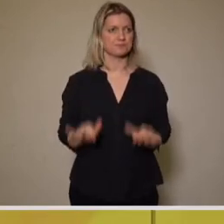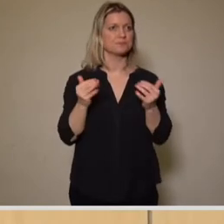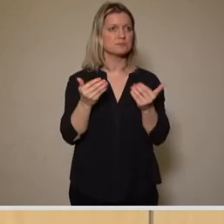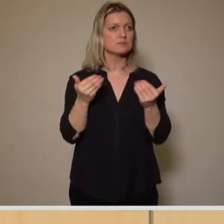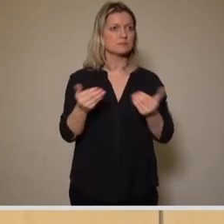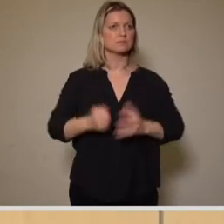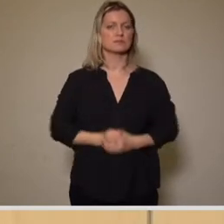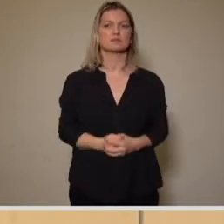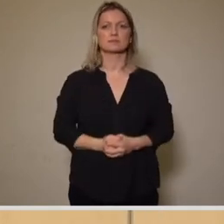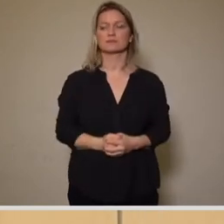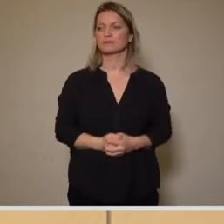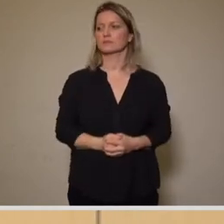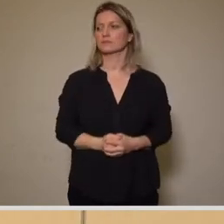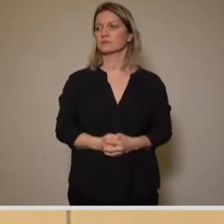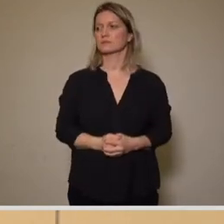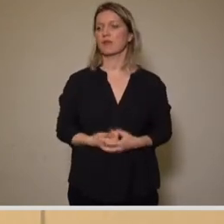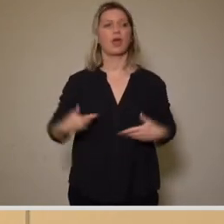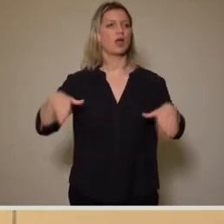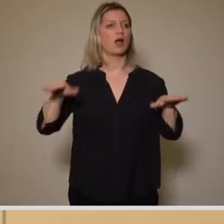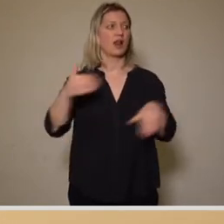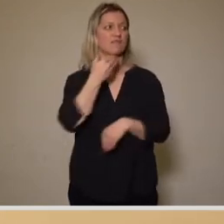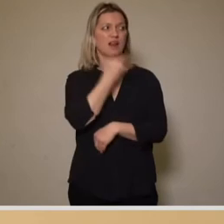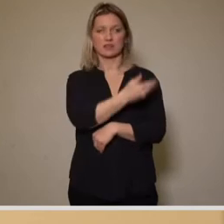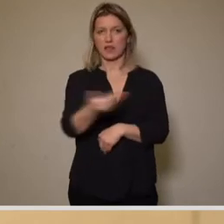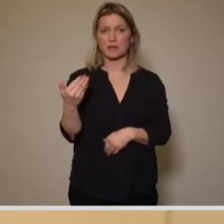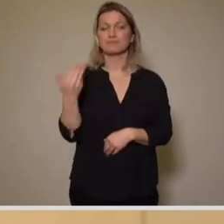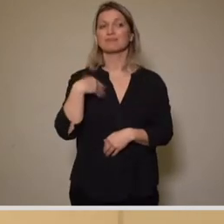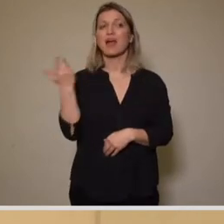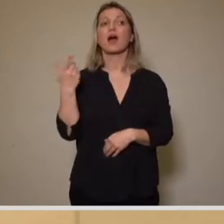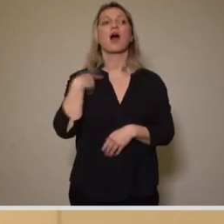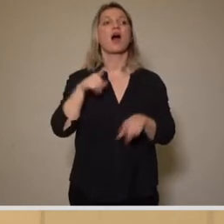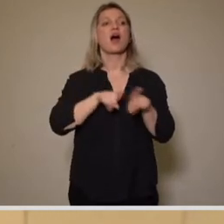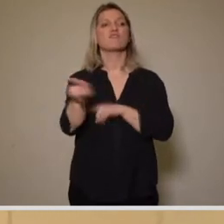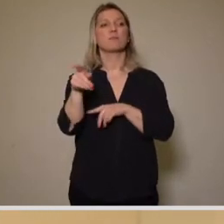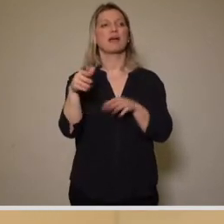Vielen Dank, Herr Engel. Als nächstes für die FDP-Fraktion Herr Blödner.